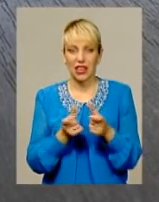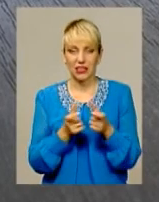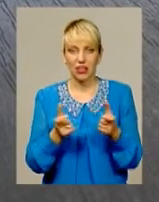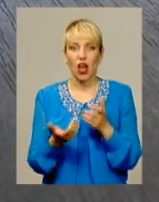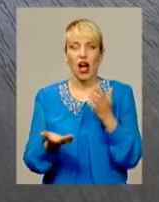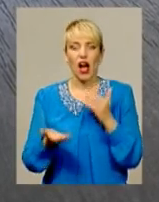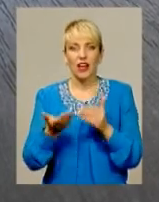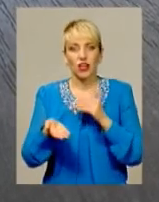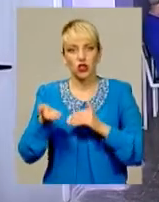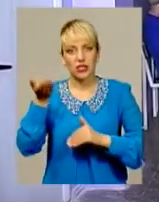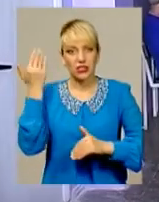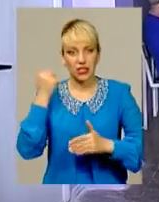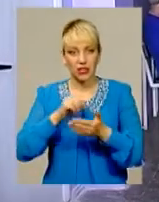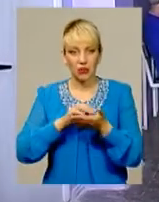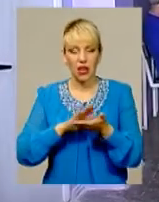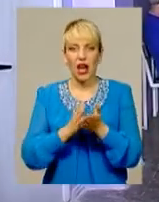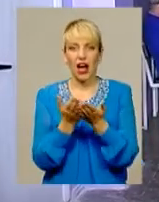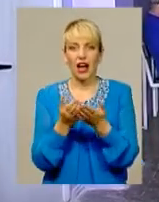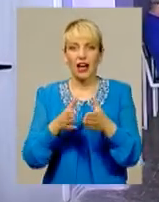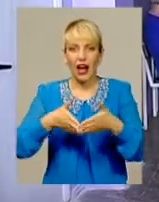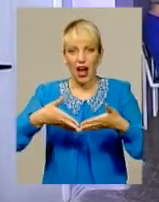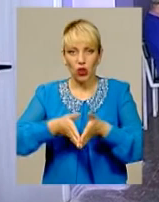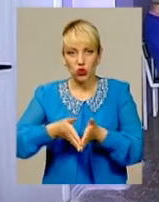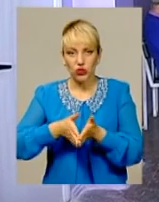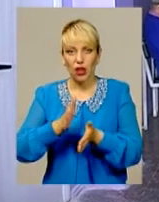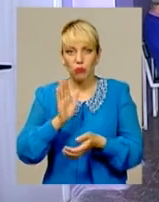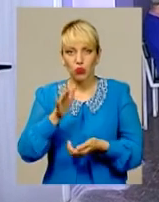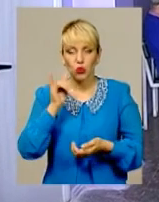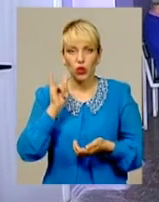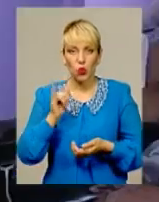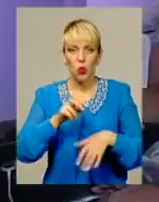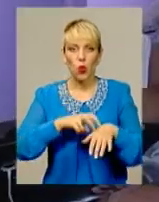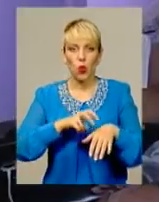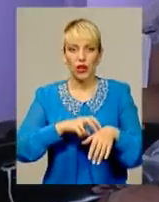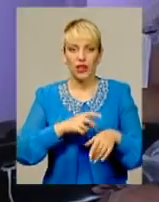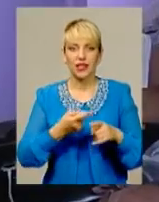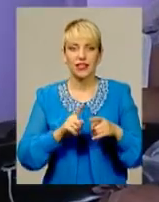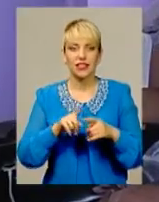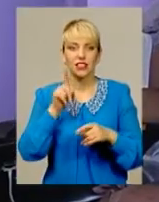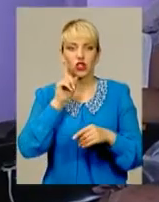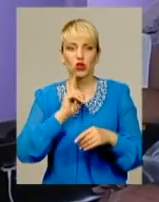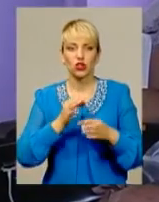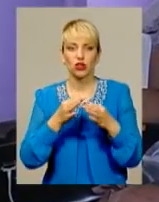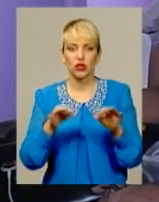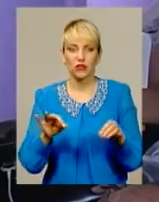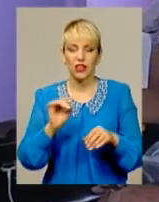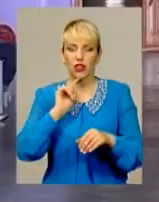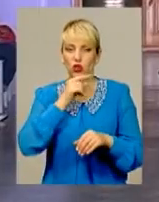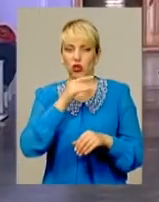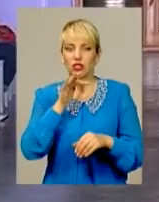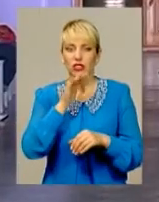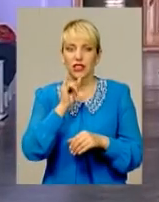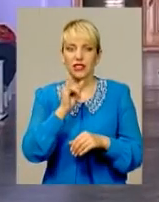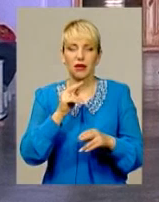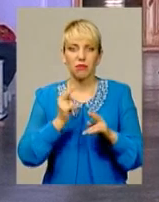заздалегідь, то картка у зазначений час одразу буде у лікаря. Це зручно дозволяє зекономити час пацієнтів та уникнути черг під